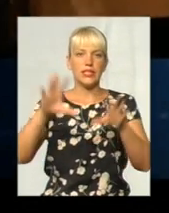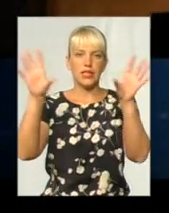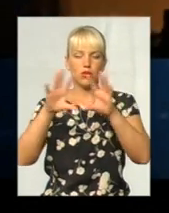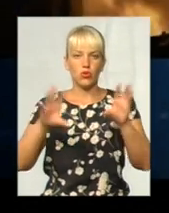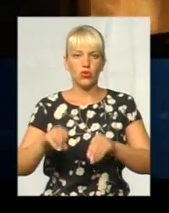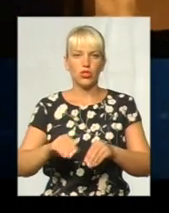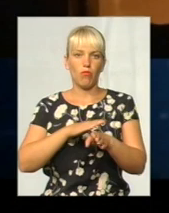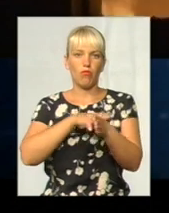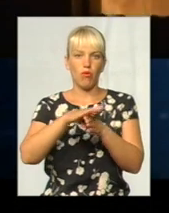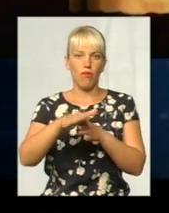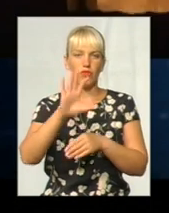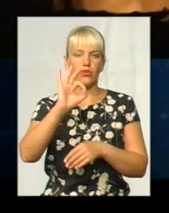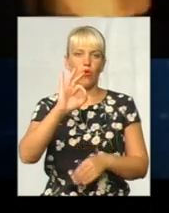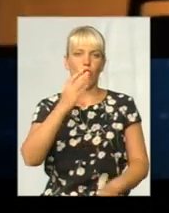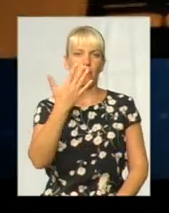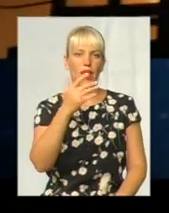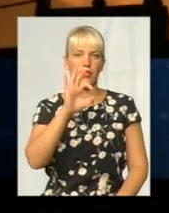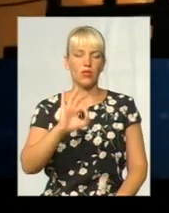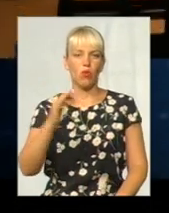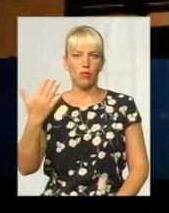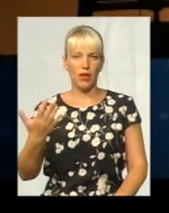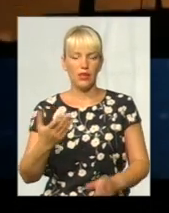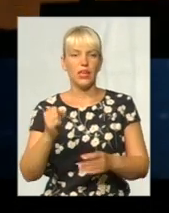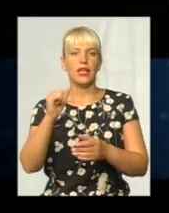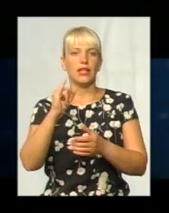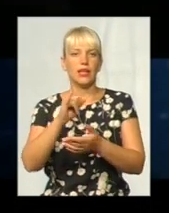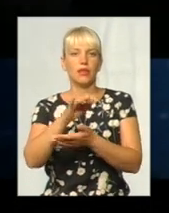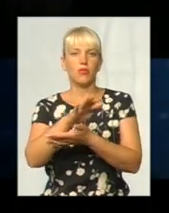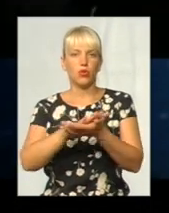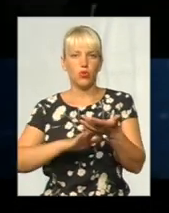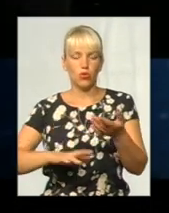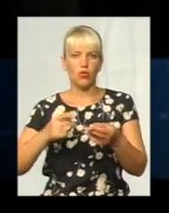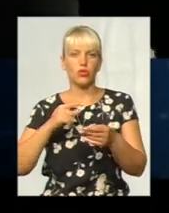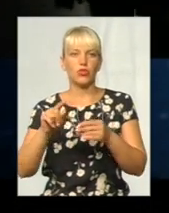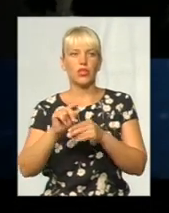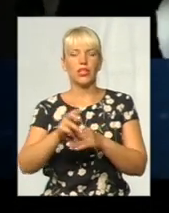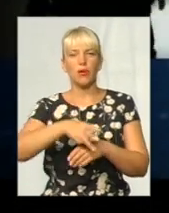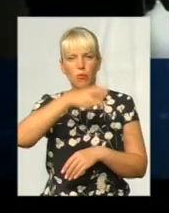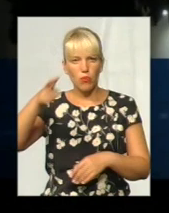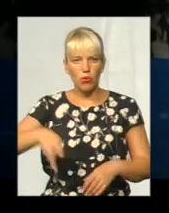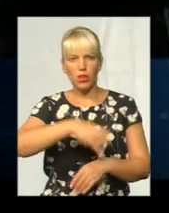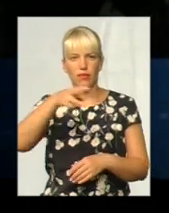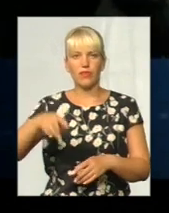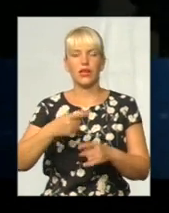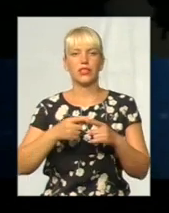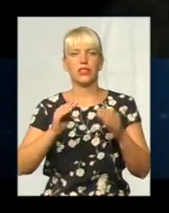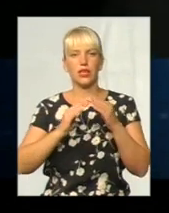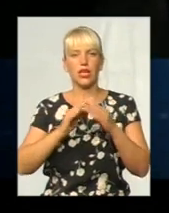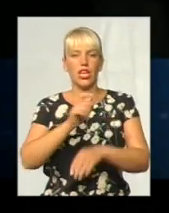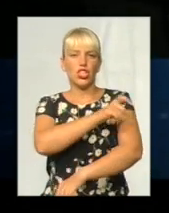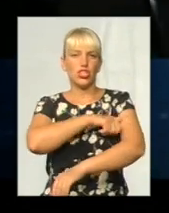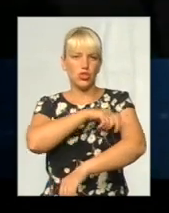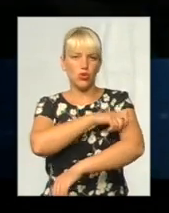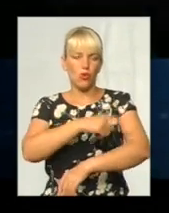ліквідовано о 5.05. Проте рятувальники продовжували проливати конструкції для недопущення повторного загорання та чергували більше доби